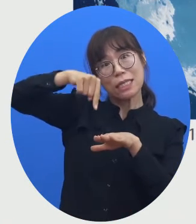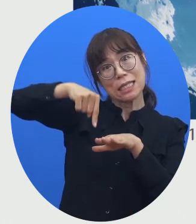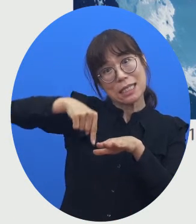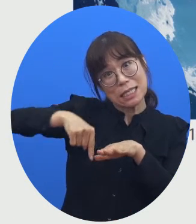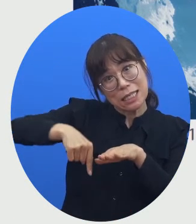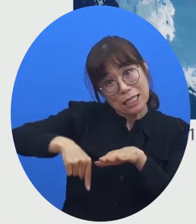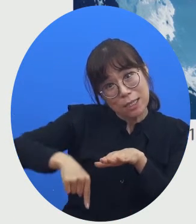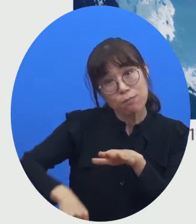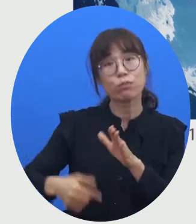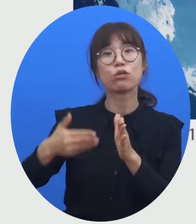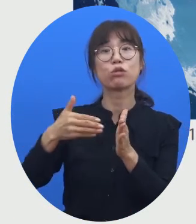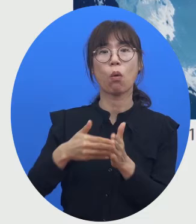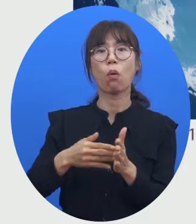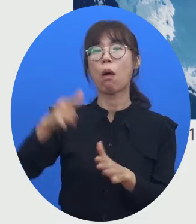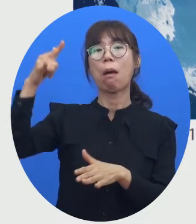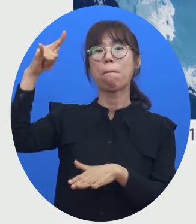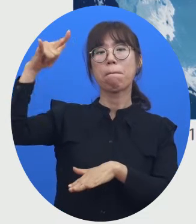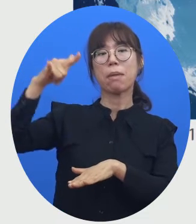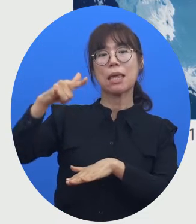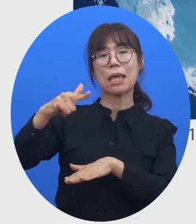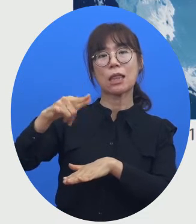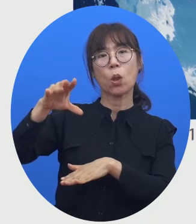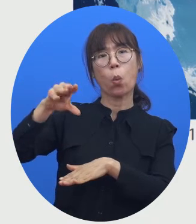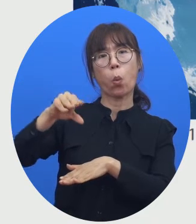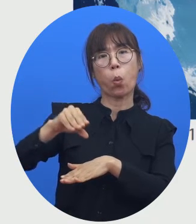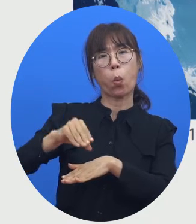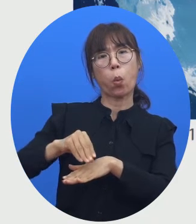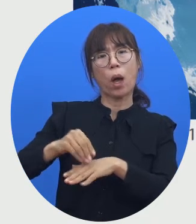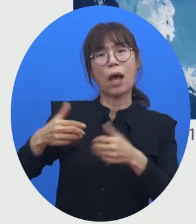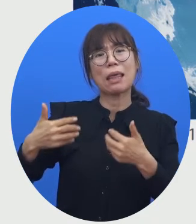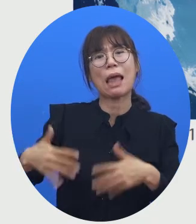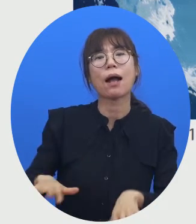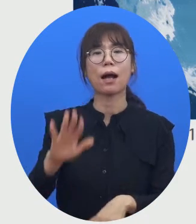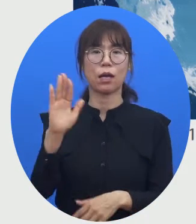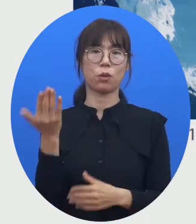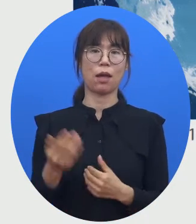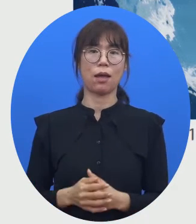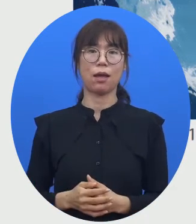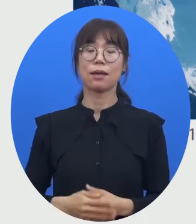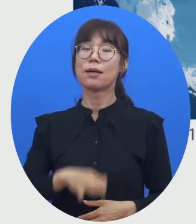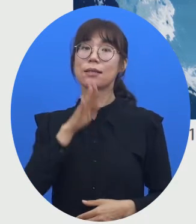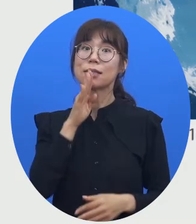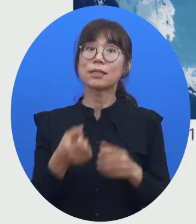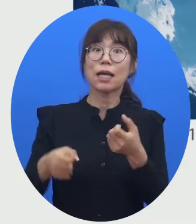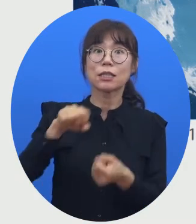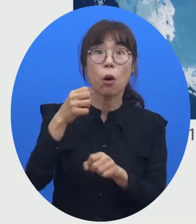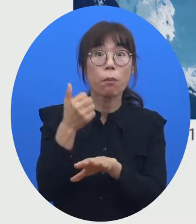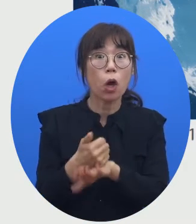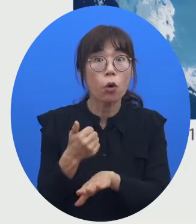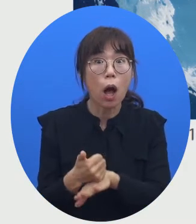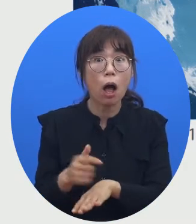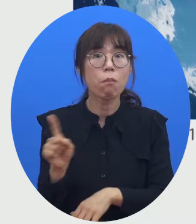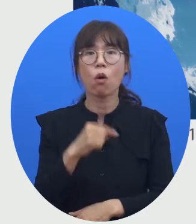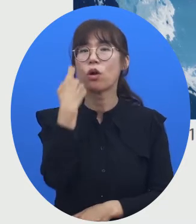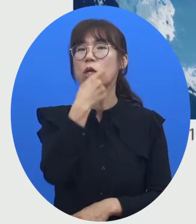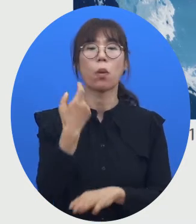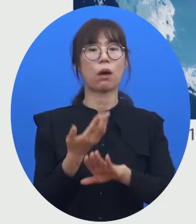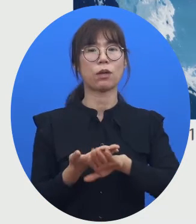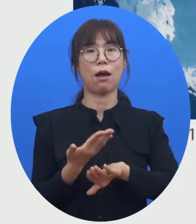들어갈수록 빛은 덜 도달하게 될 겁니다. 그래서 실제 실험 결과는 이론과는 다르게